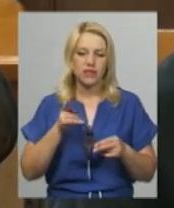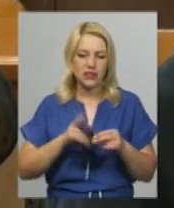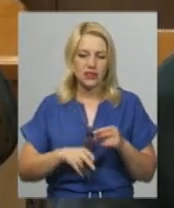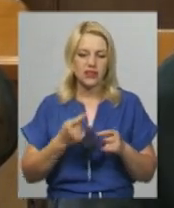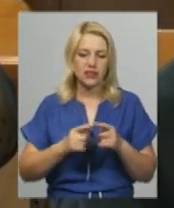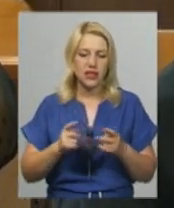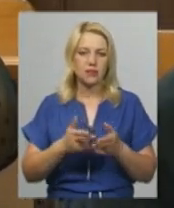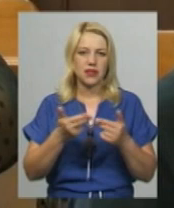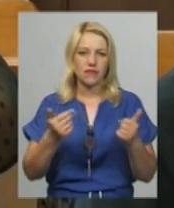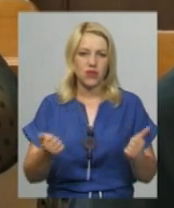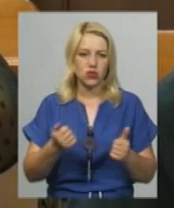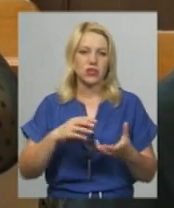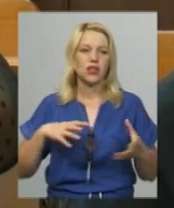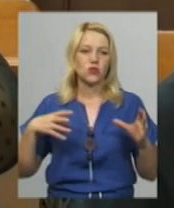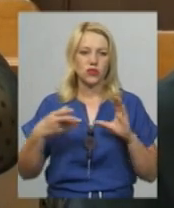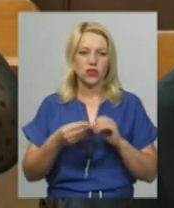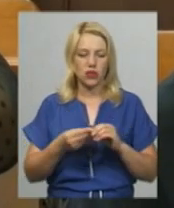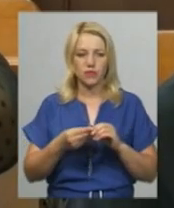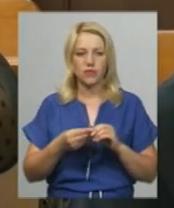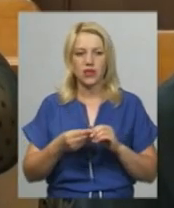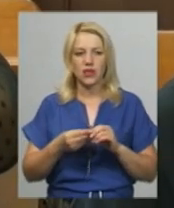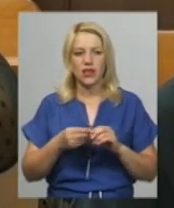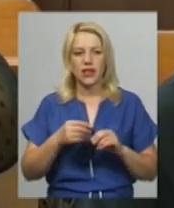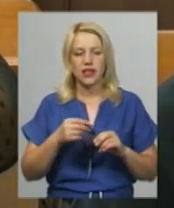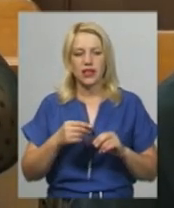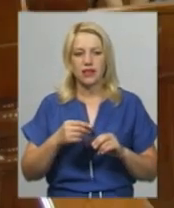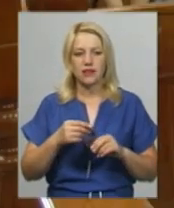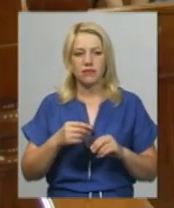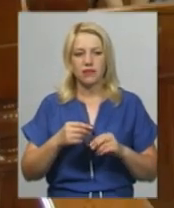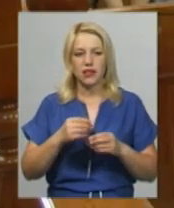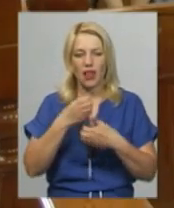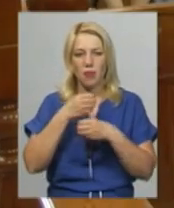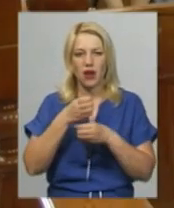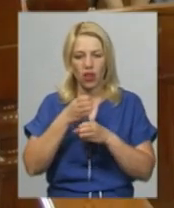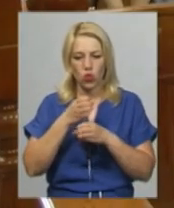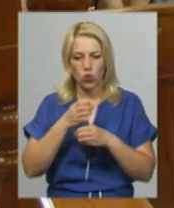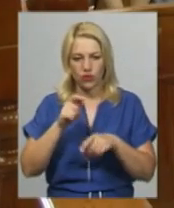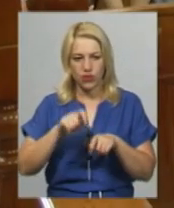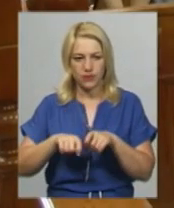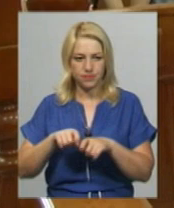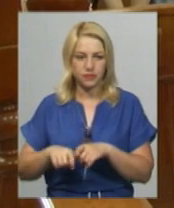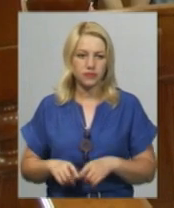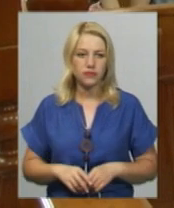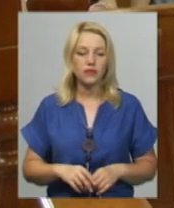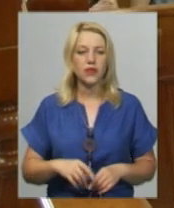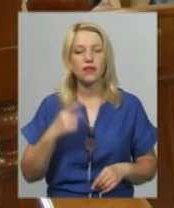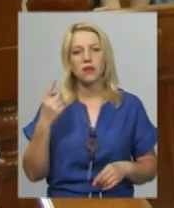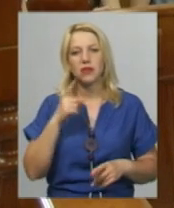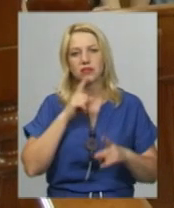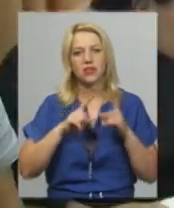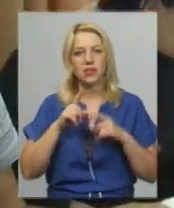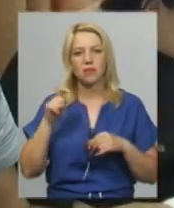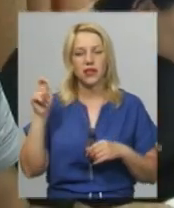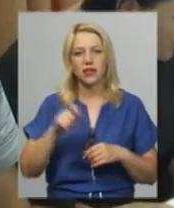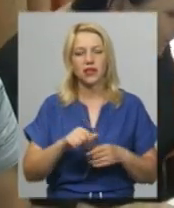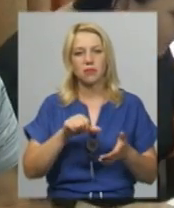підтверджується результатами вимірювань, інструментально-лабораторних вимірювань. На перше судове засідання у справі приїхали представники